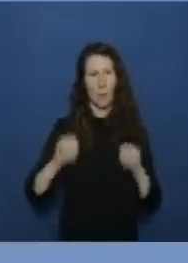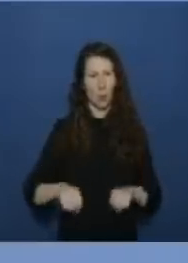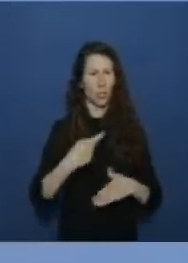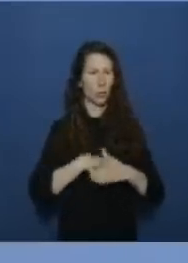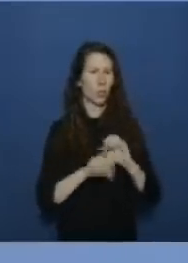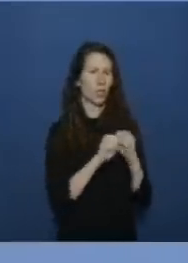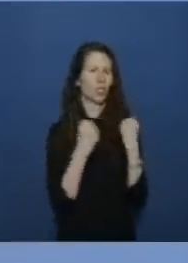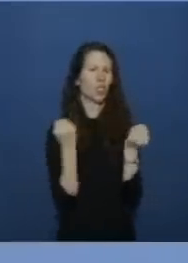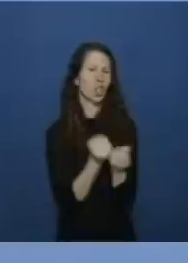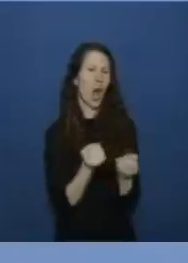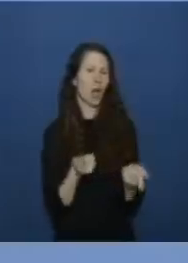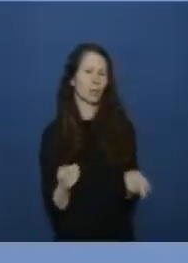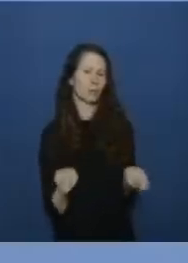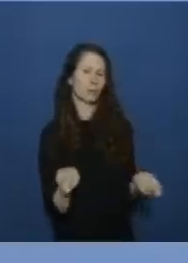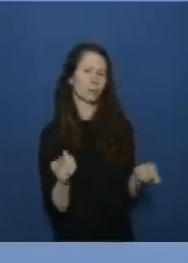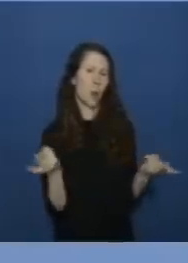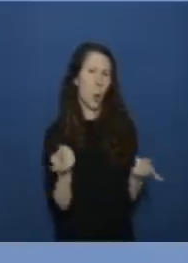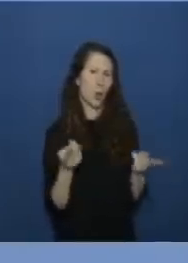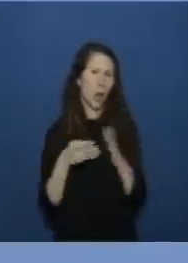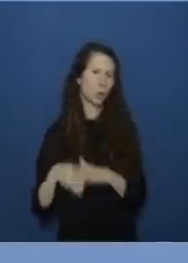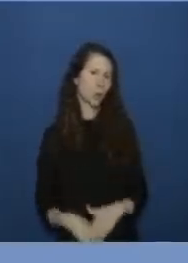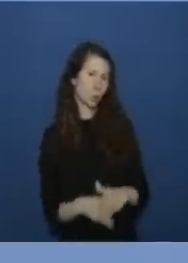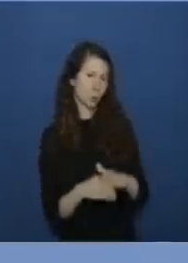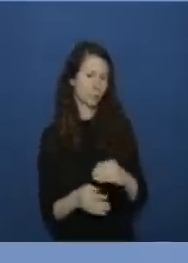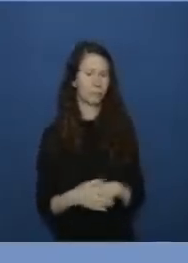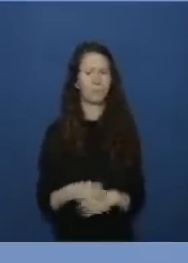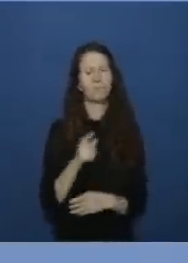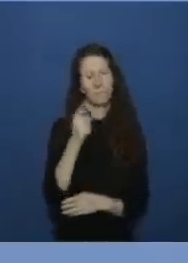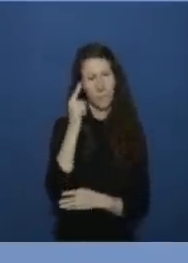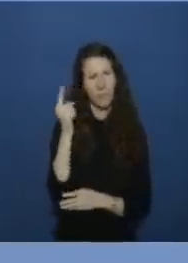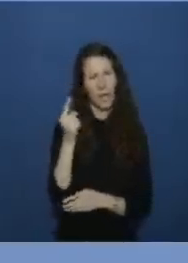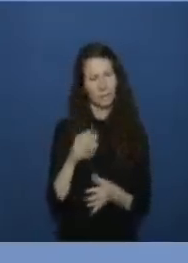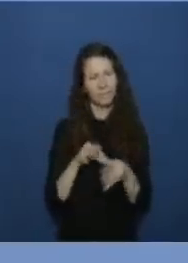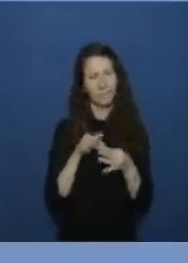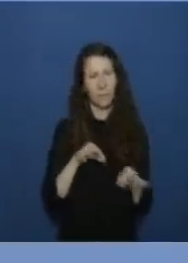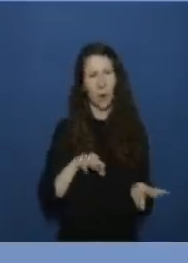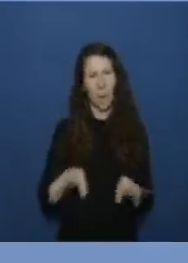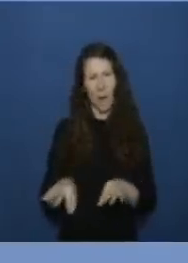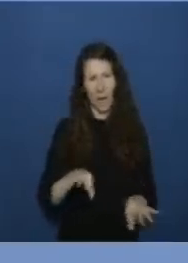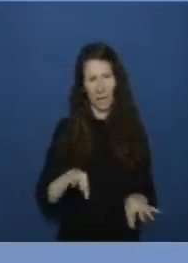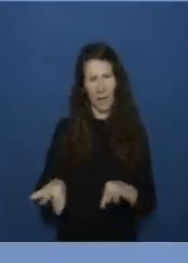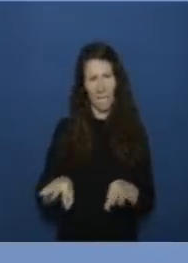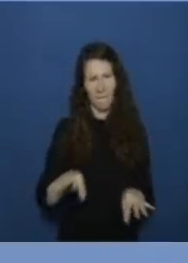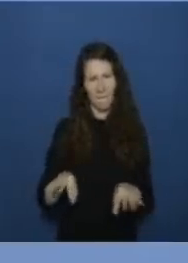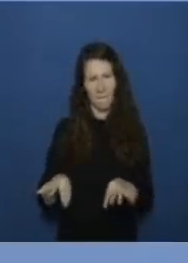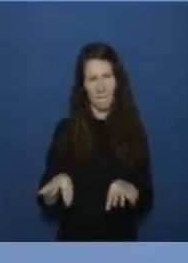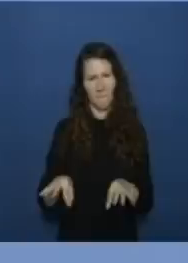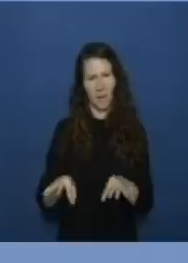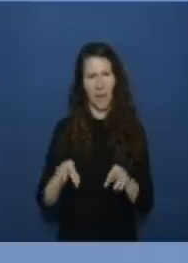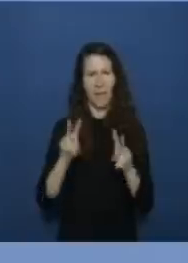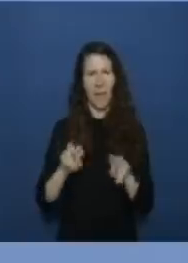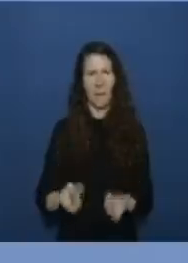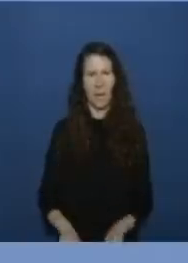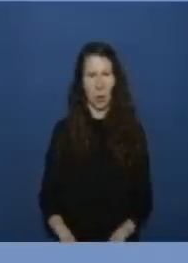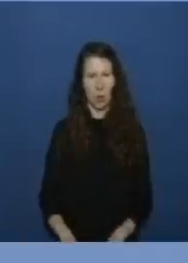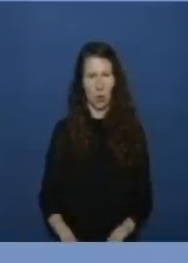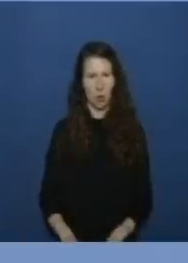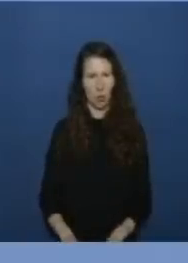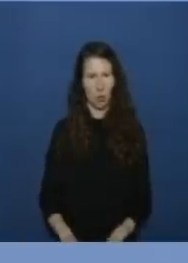oder unterstützt wie sie wissen geben wir zur operativen ermittlungs